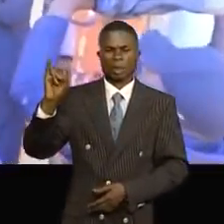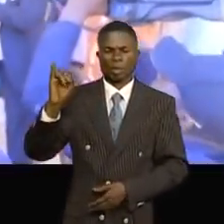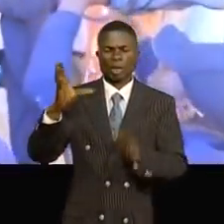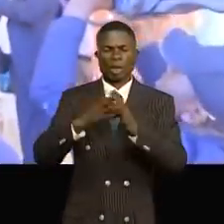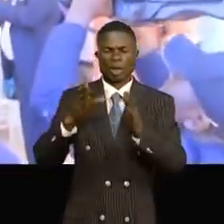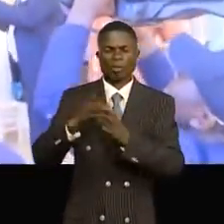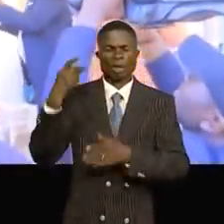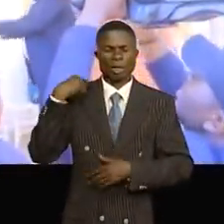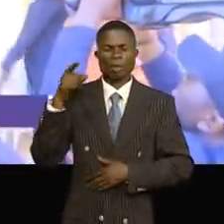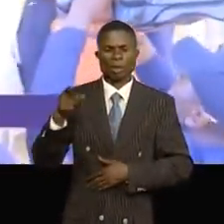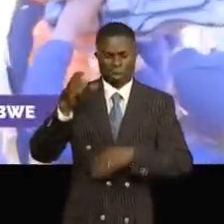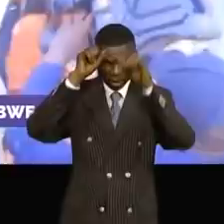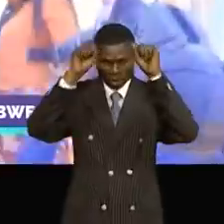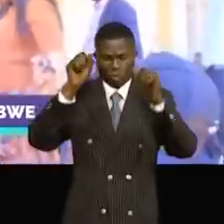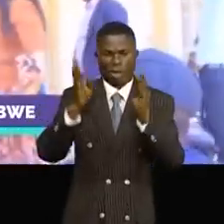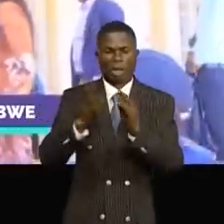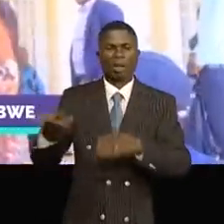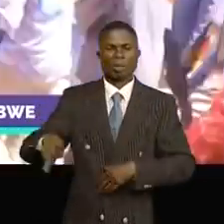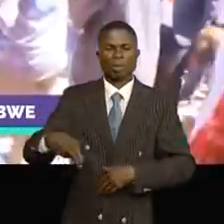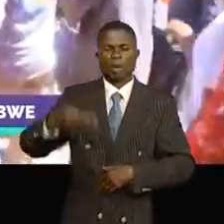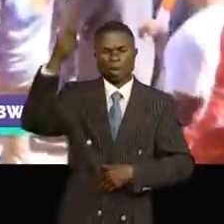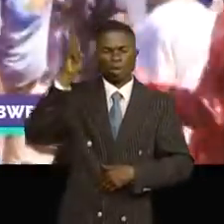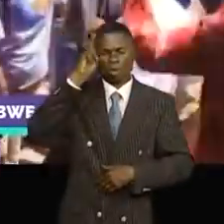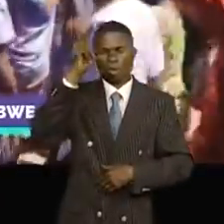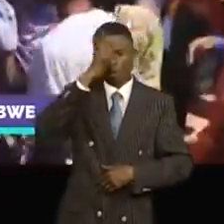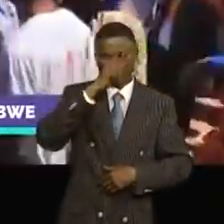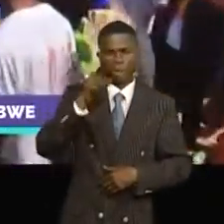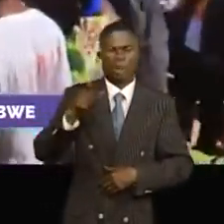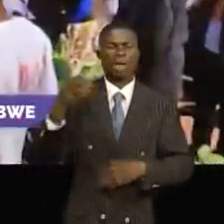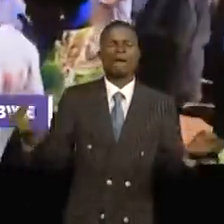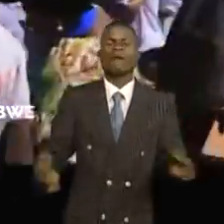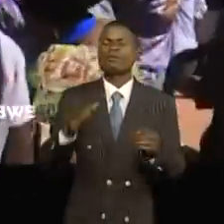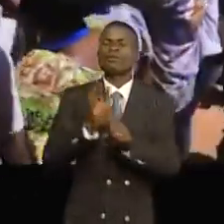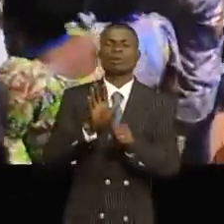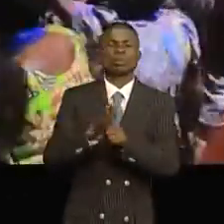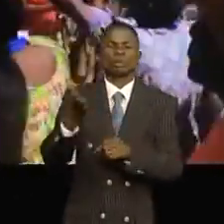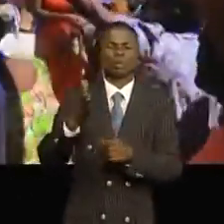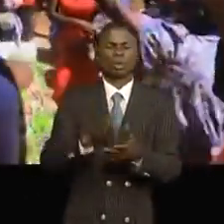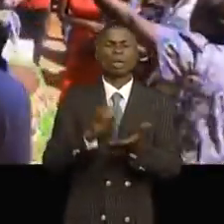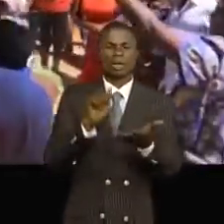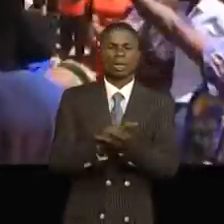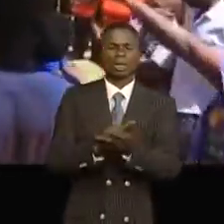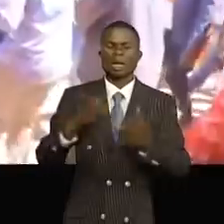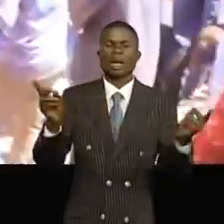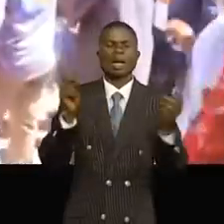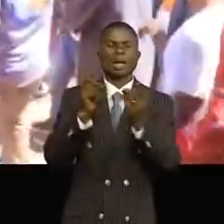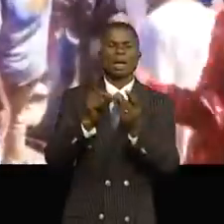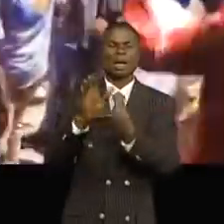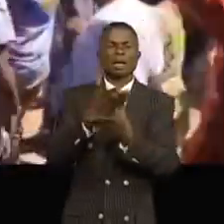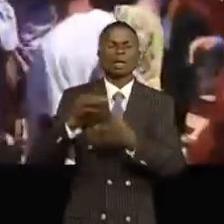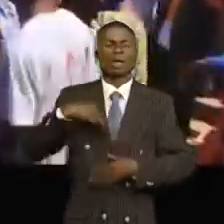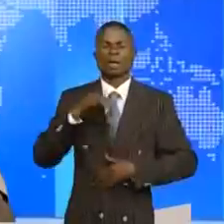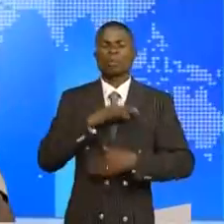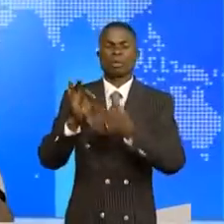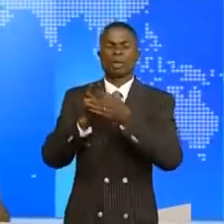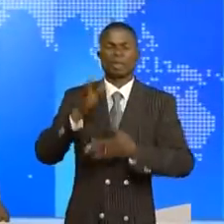Kyongu Akumwanza, président de'Assemblée provinciale du Haut-Katanga. Ici, la fête est totale, car il s'agit d'une retrouvaille entre les membres de l